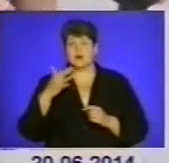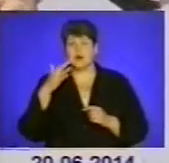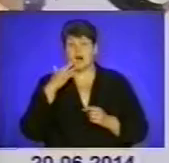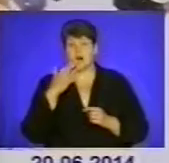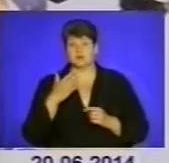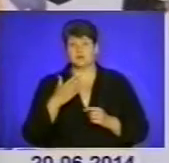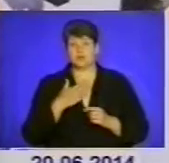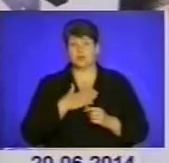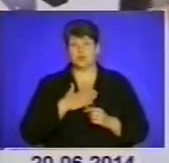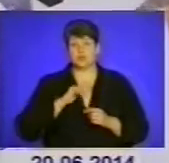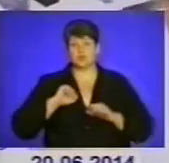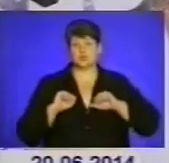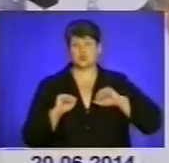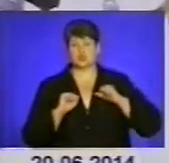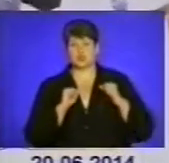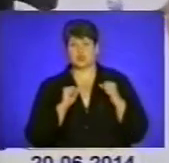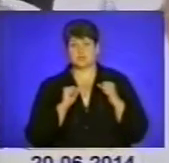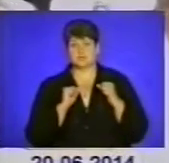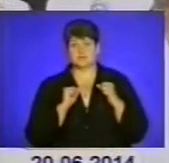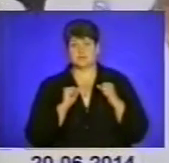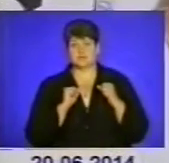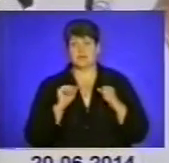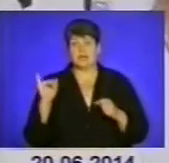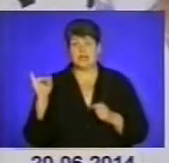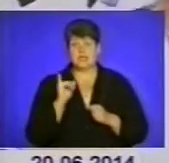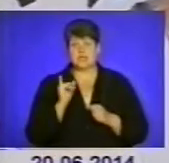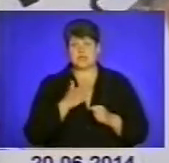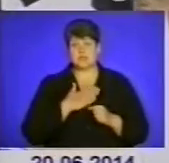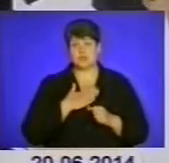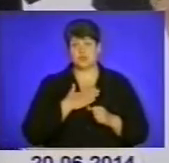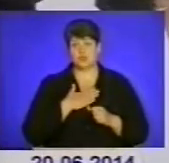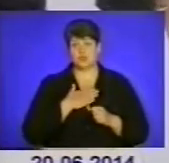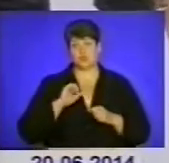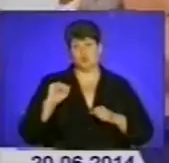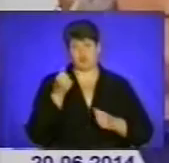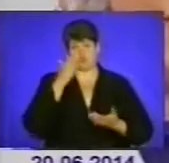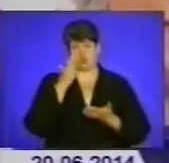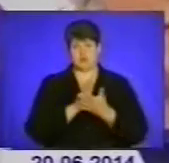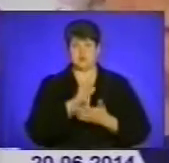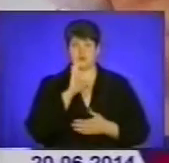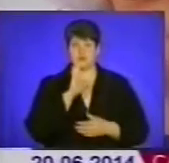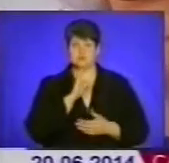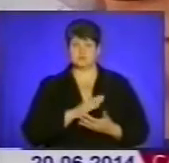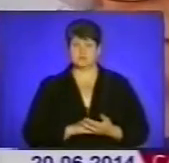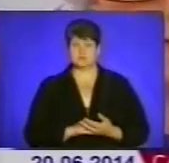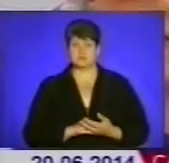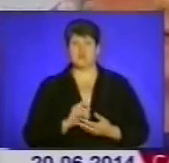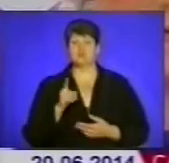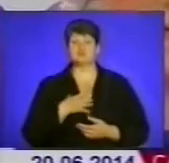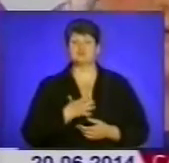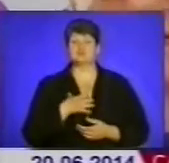друзів і зі мною подружкою є. А за чим найбільше сумуватимеш?